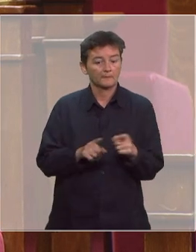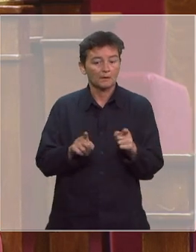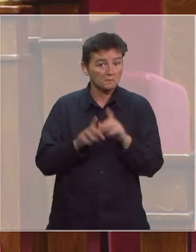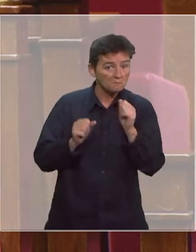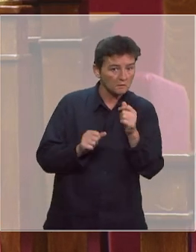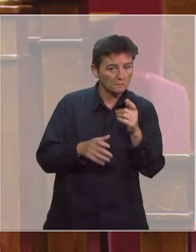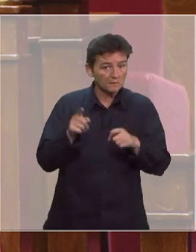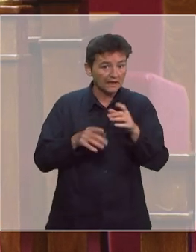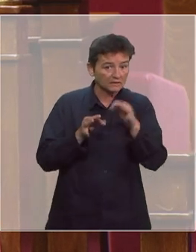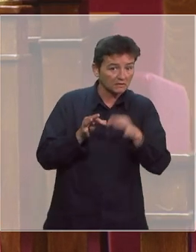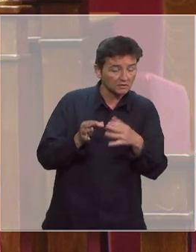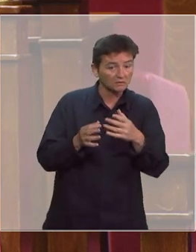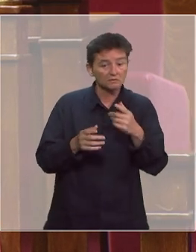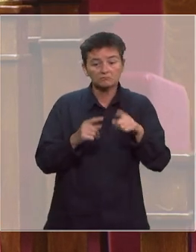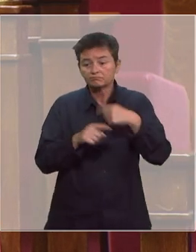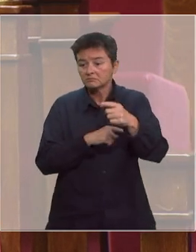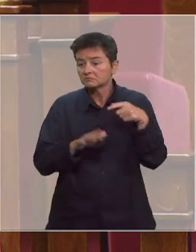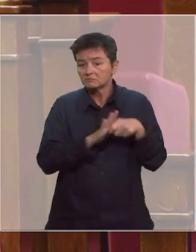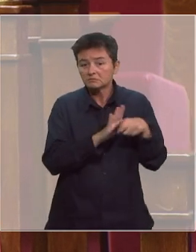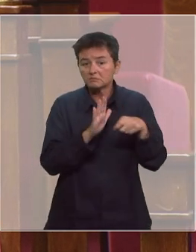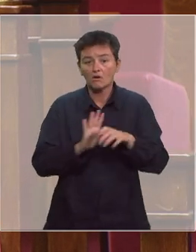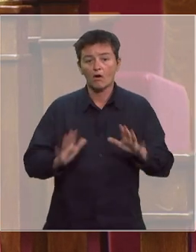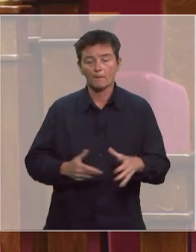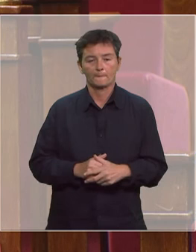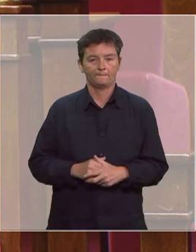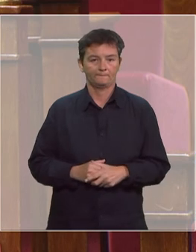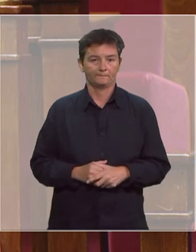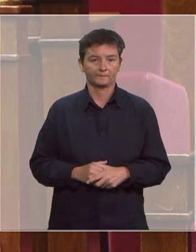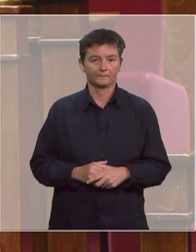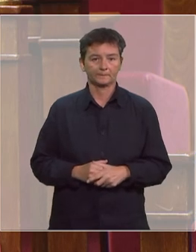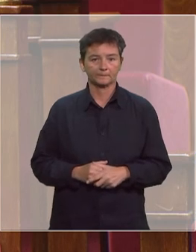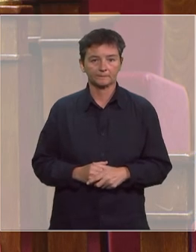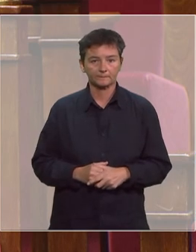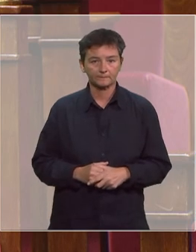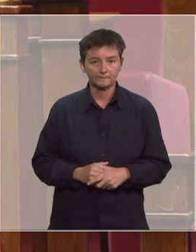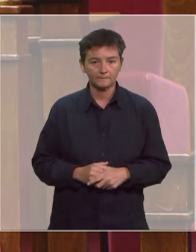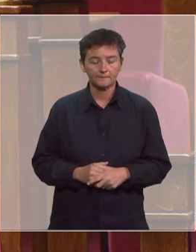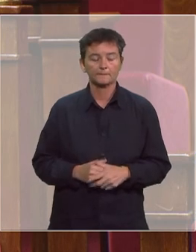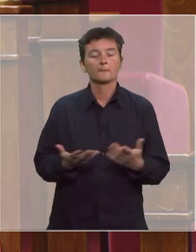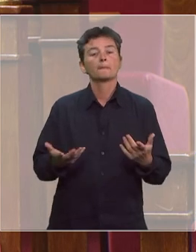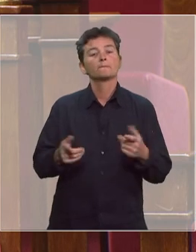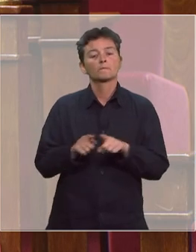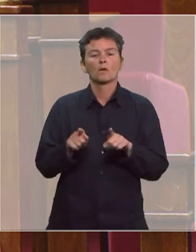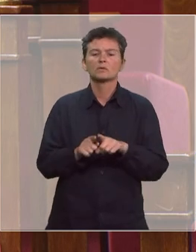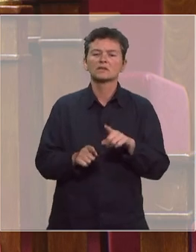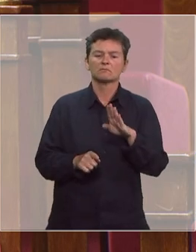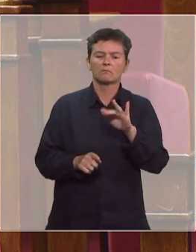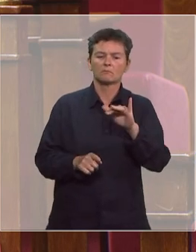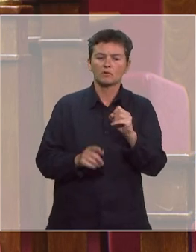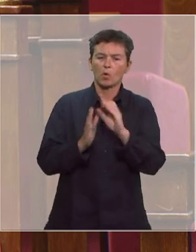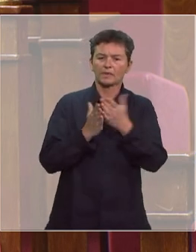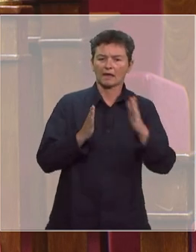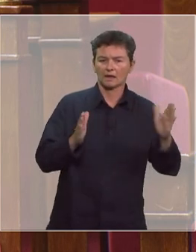orientations pour les crédits supplémentaires qui seront alloués à la recherche et par ailleurs, les biothèques qui ont souvent une